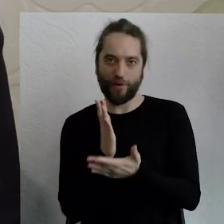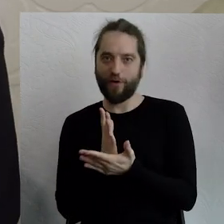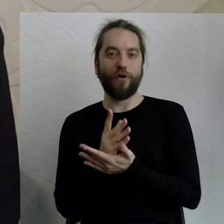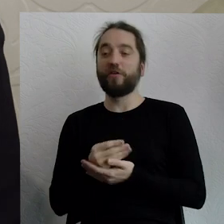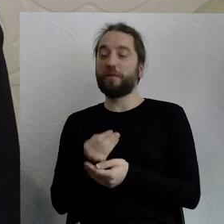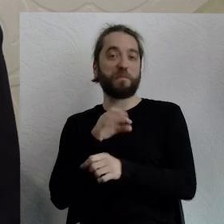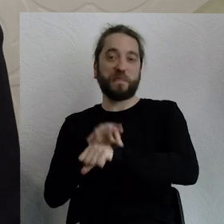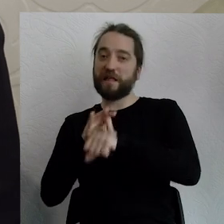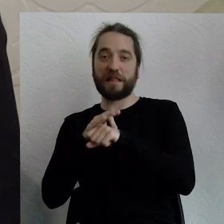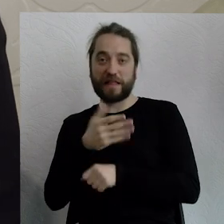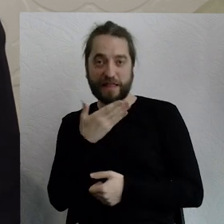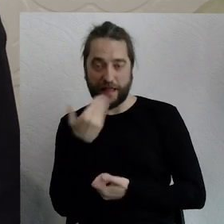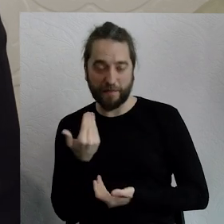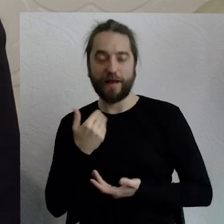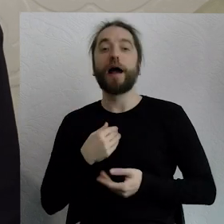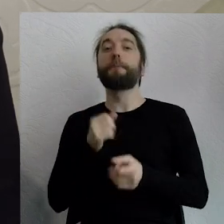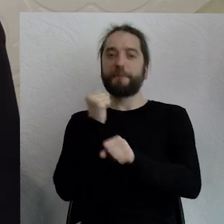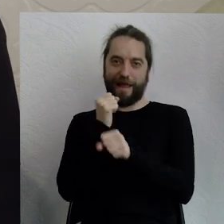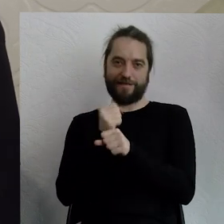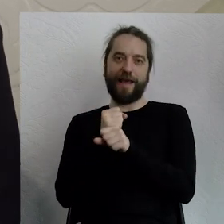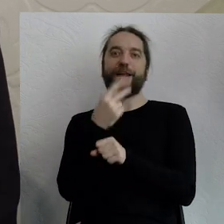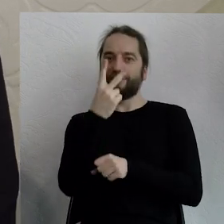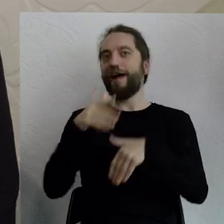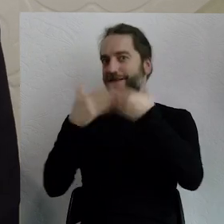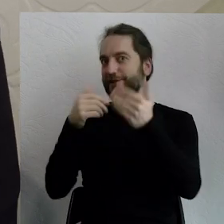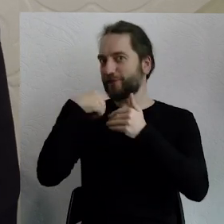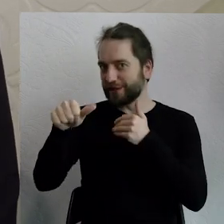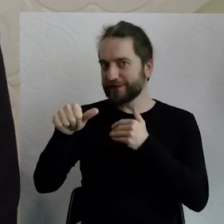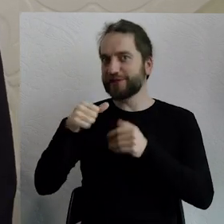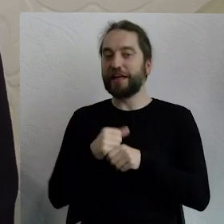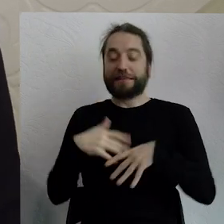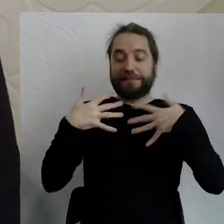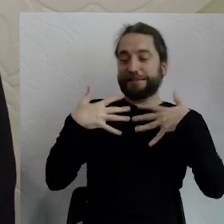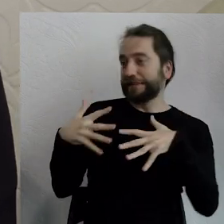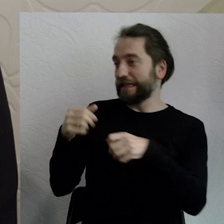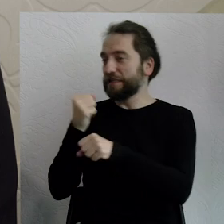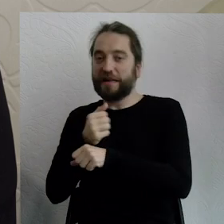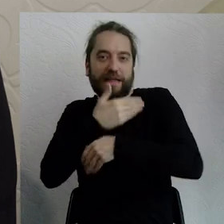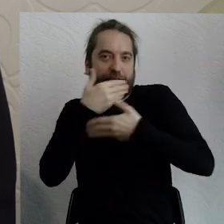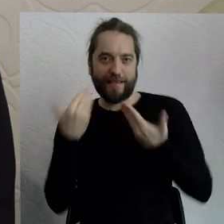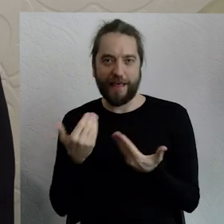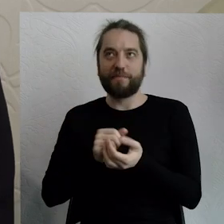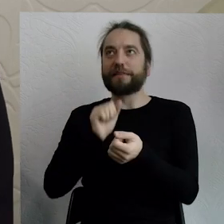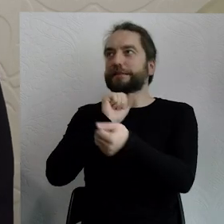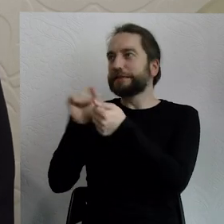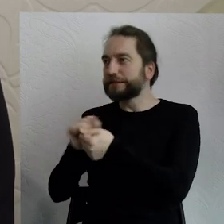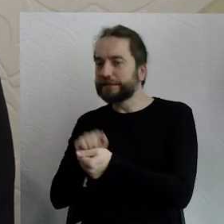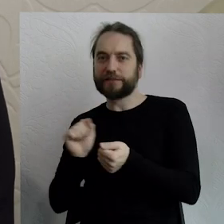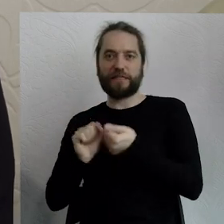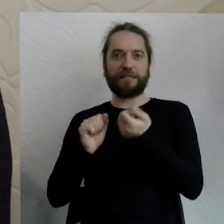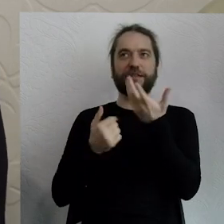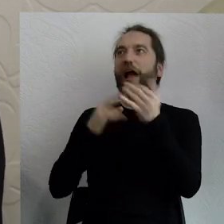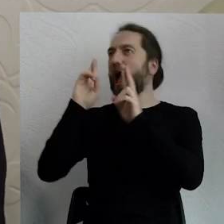pracują, przez dwa dni w tygodniu. Mają też znacznie mniej stresu związanego z pracą, z hałasem, z zanieczyszczeniami. Są dużo zdrowsi